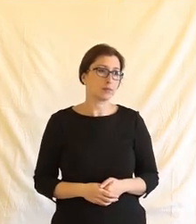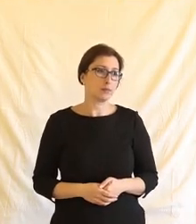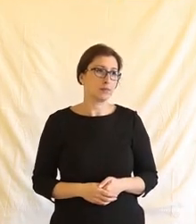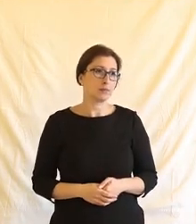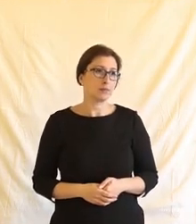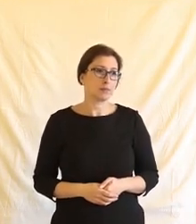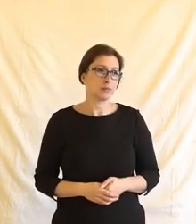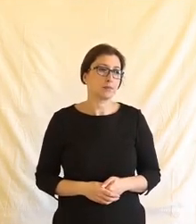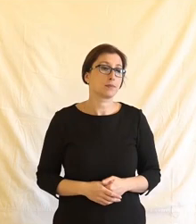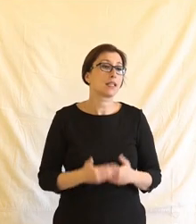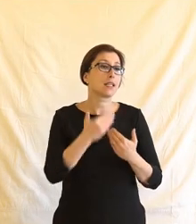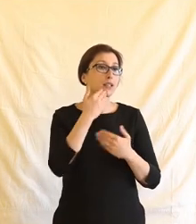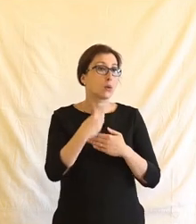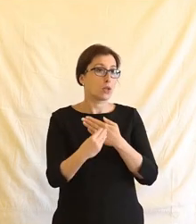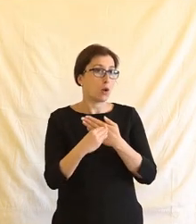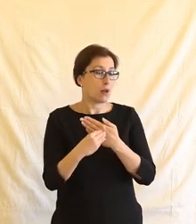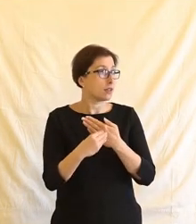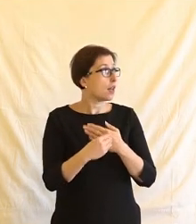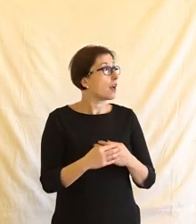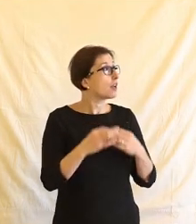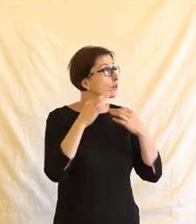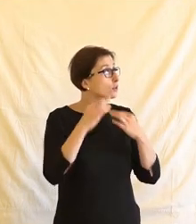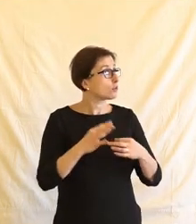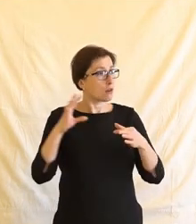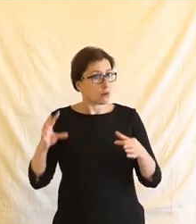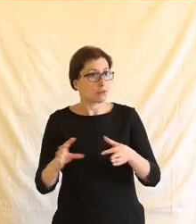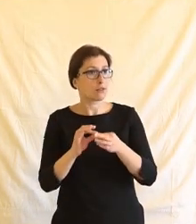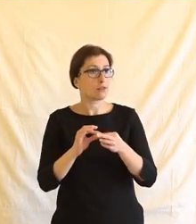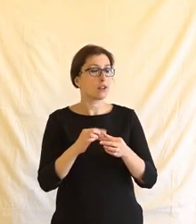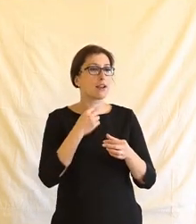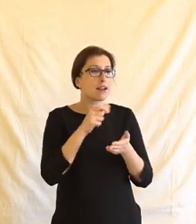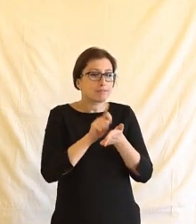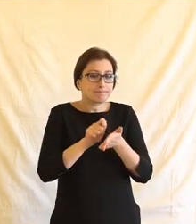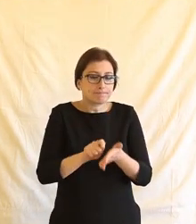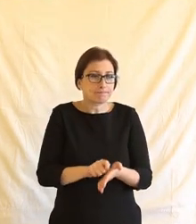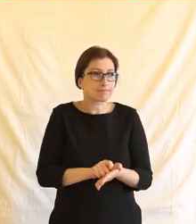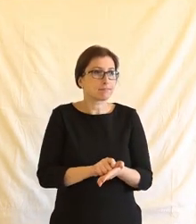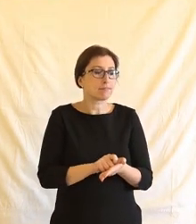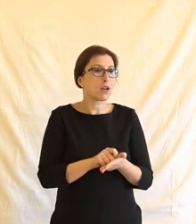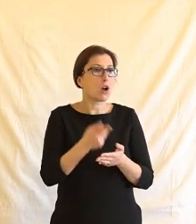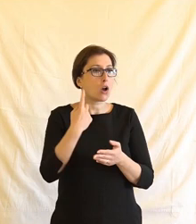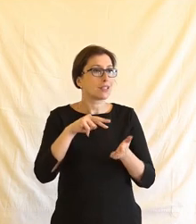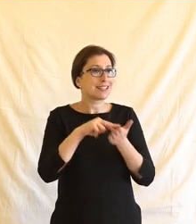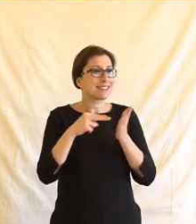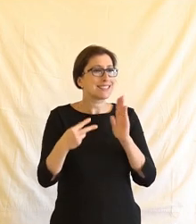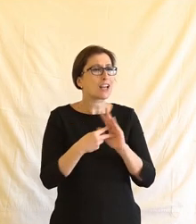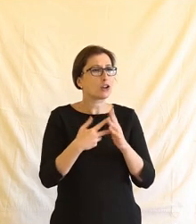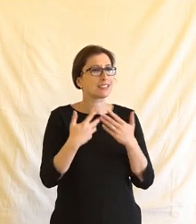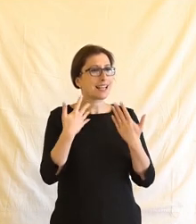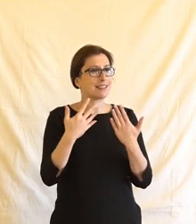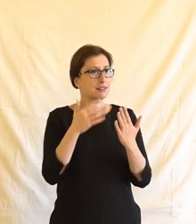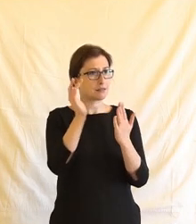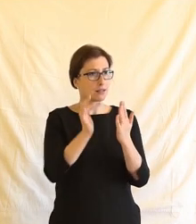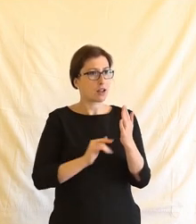Děkuji moc za komentář a já jenom zrovna k tomuto jsem si vypsala z toho technologického desatera, které